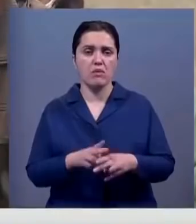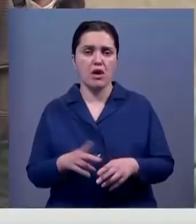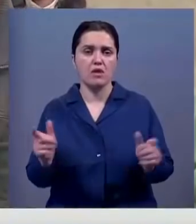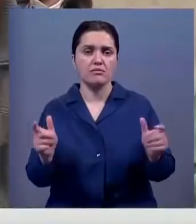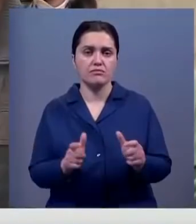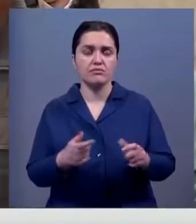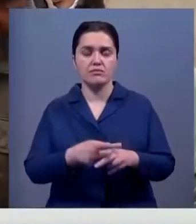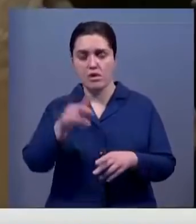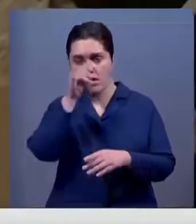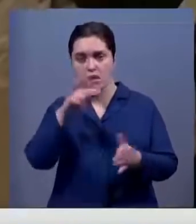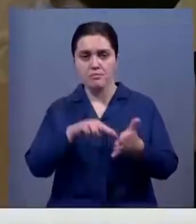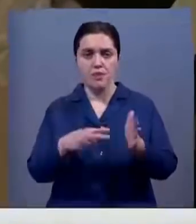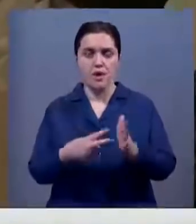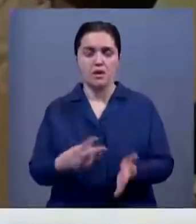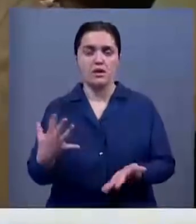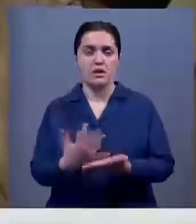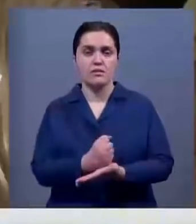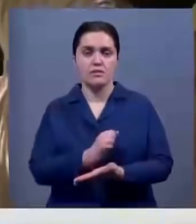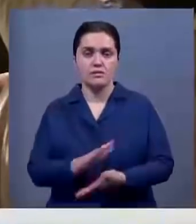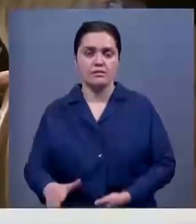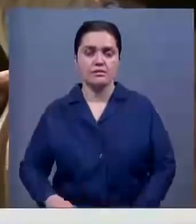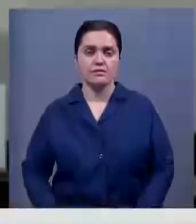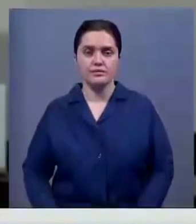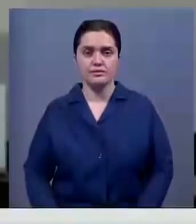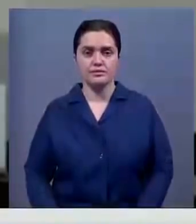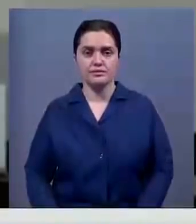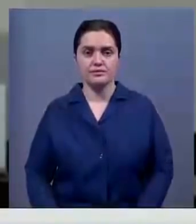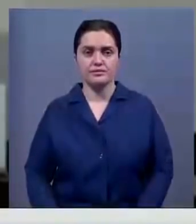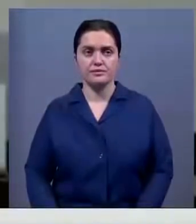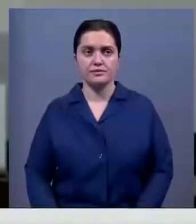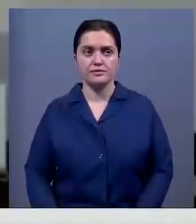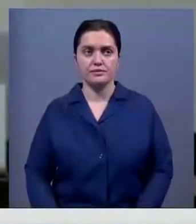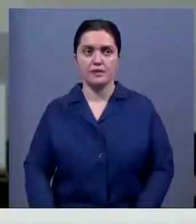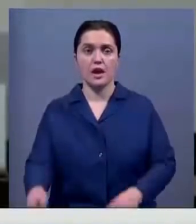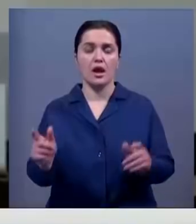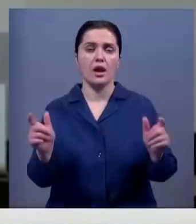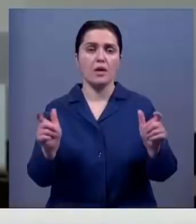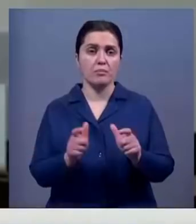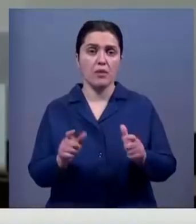планы съемочной группе. И этого пока сделать не удалось. Пандемия, конечно,